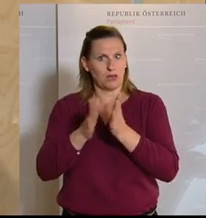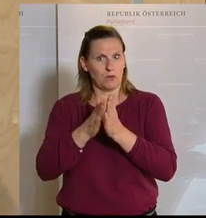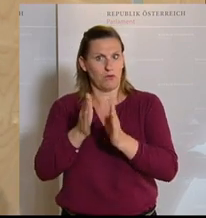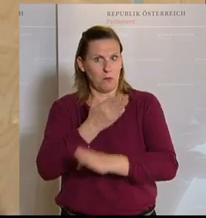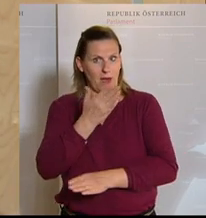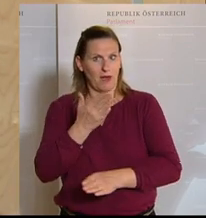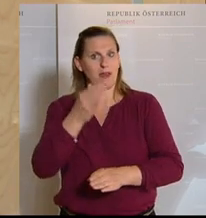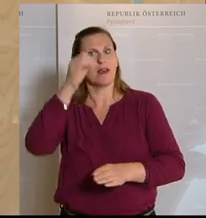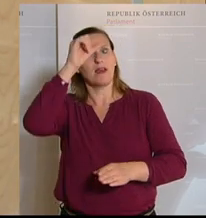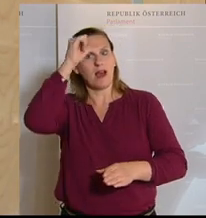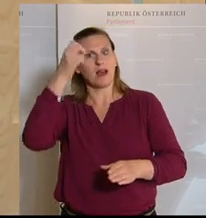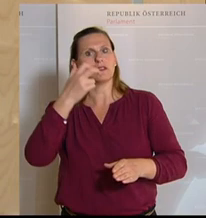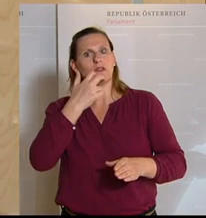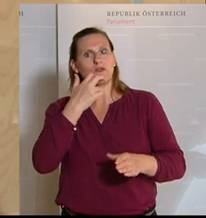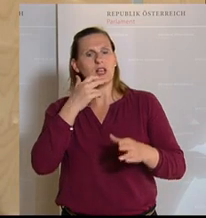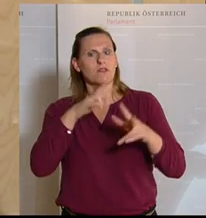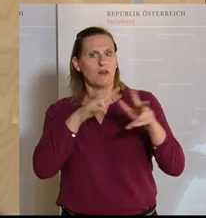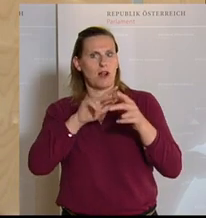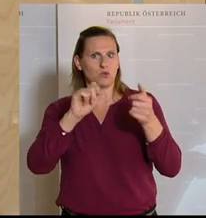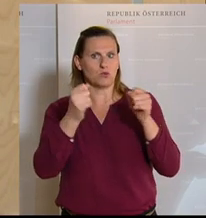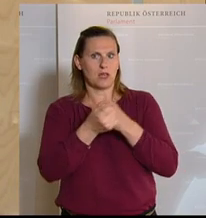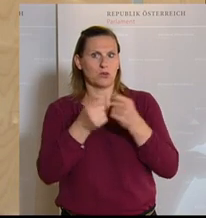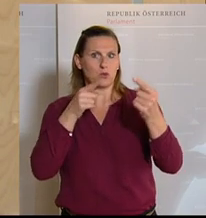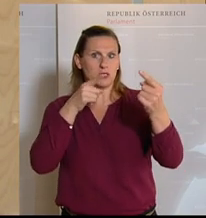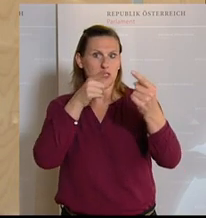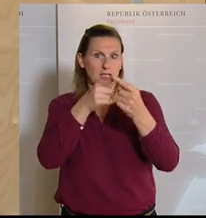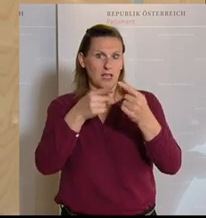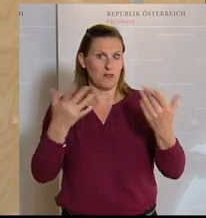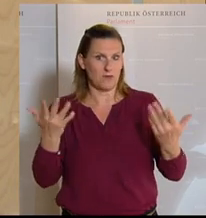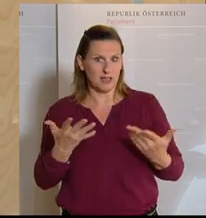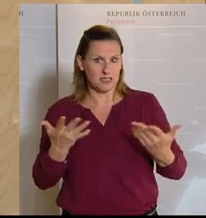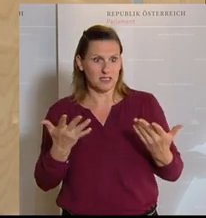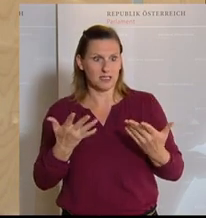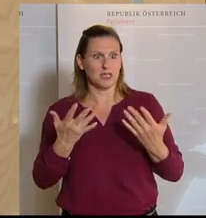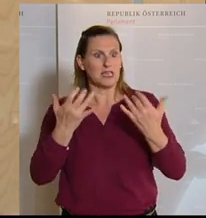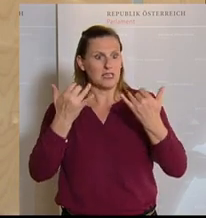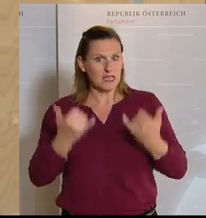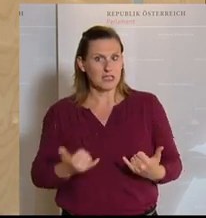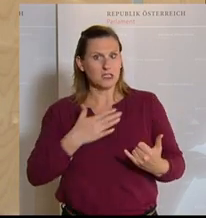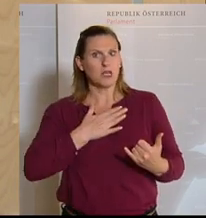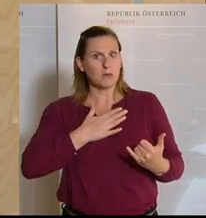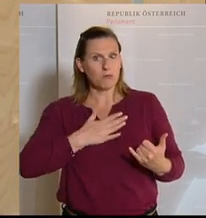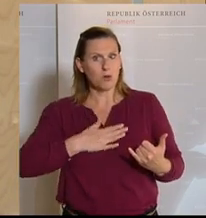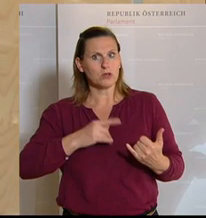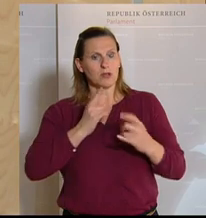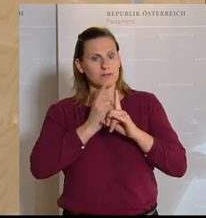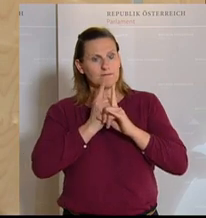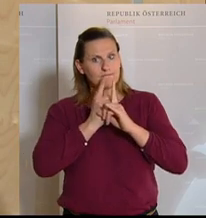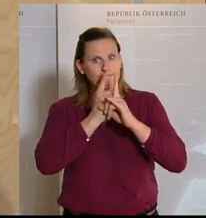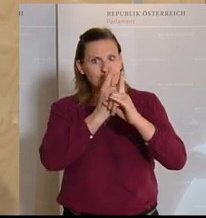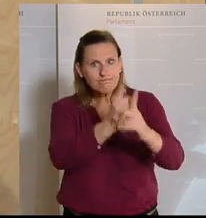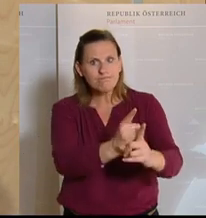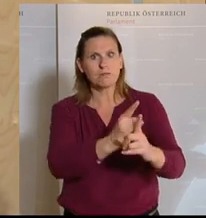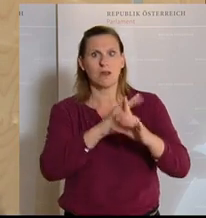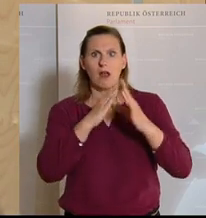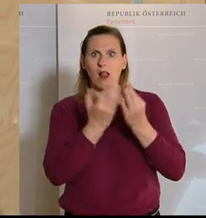was wollen wir mit diesen Verwaltungsänderungen, die hier Ihnen jetzt zur Beschlussfassung vorliegen? Wir wollen, dass es unter Einhaltung aller